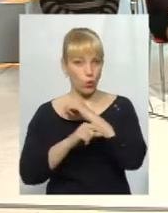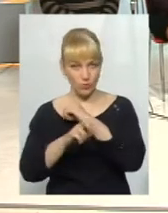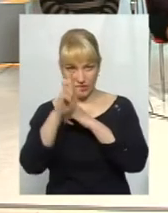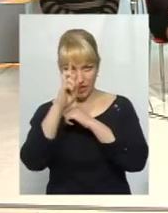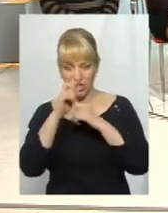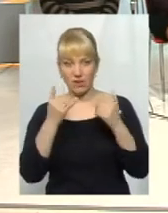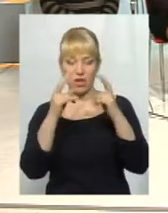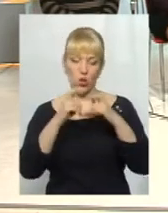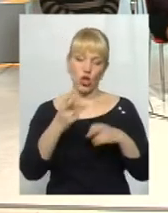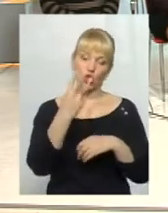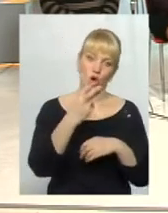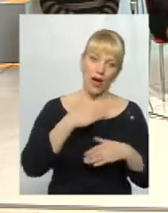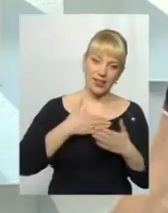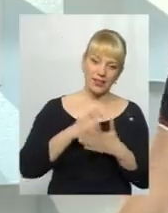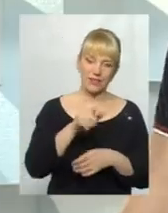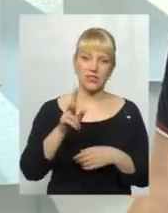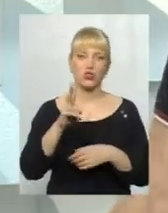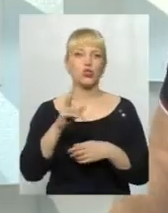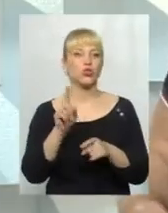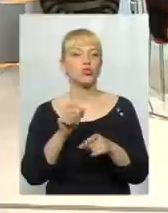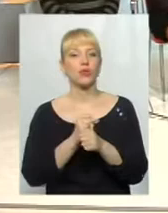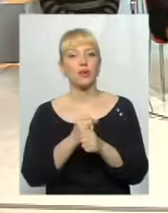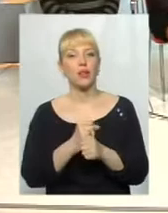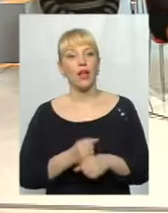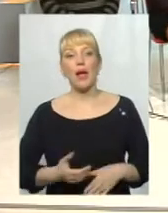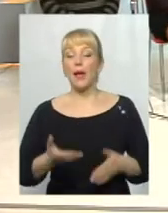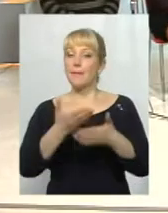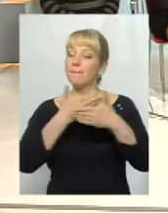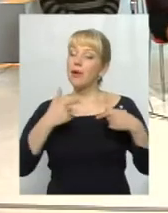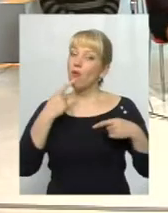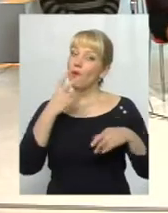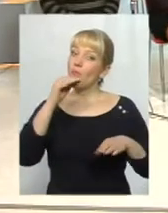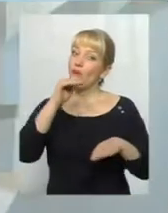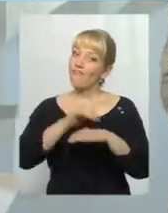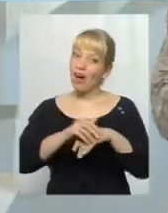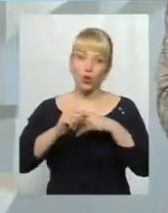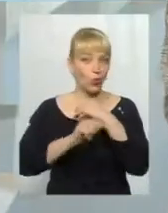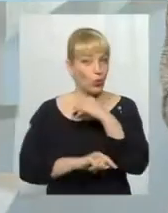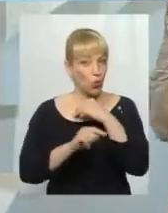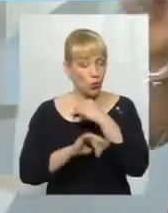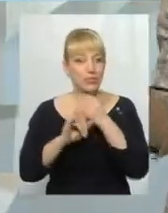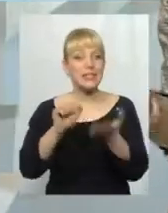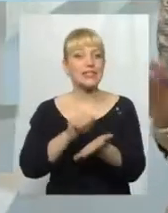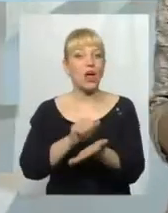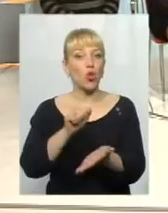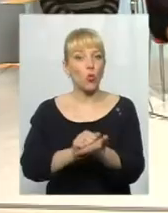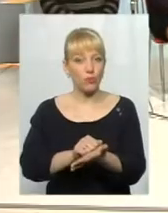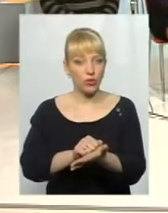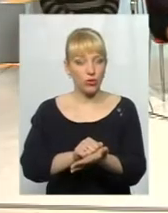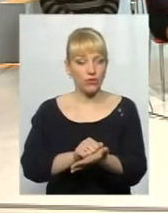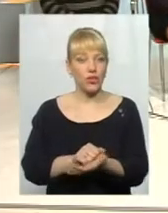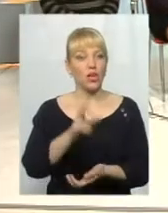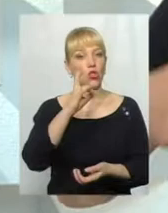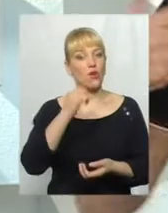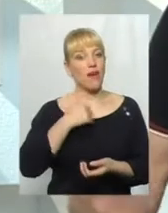активістів чи двох активістів, які щось натворили. Ми говоримо про факт корупції, який задокументований. Милинку, але я вам